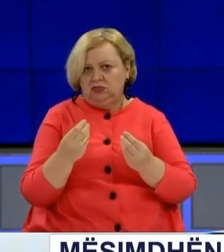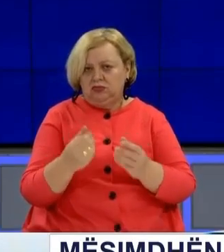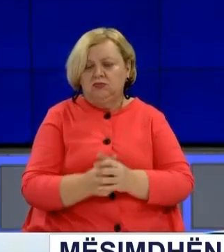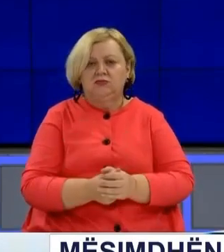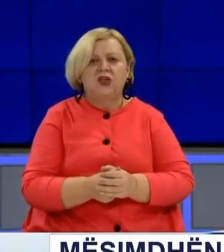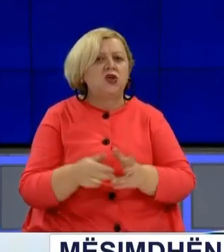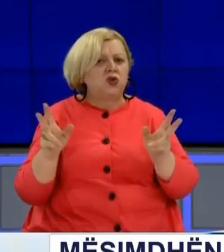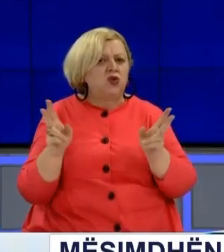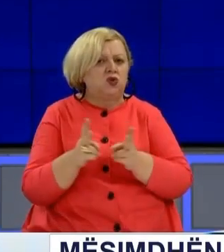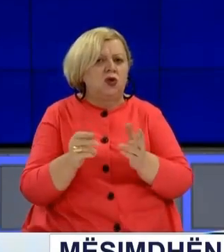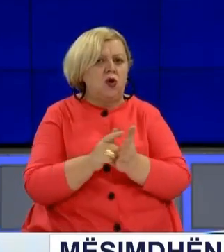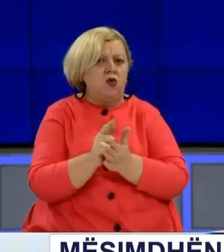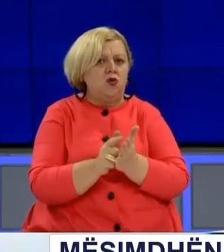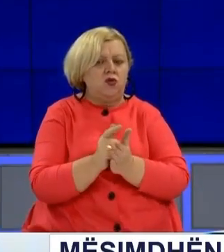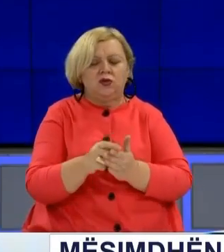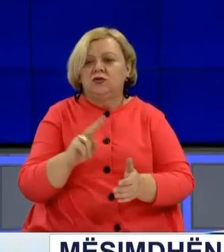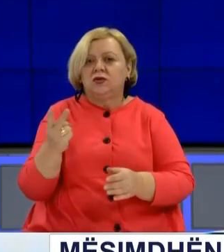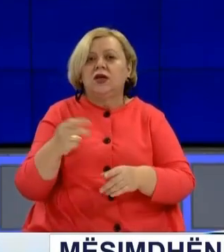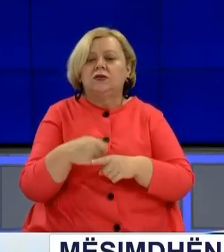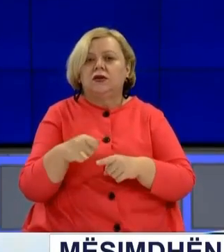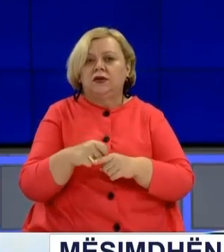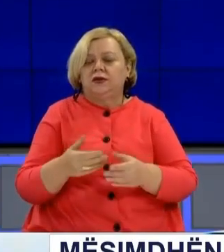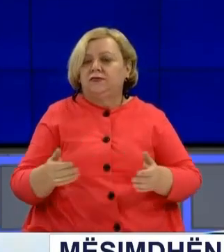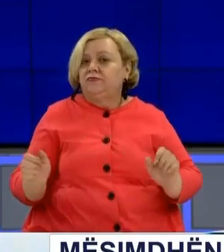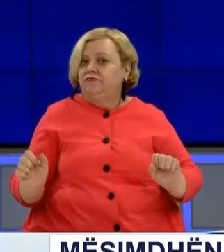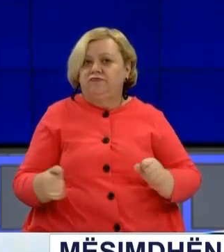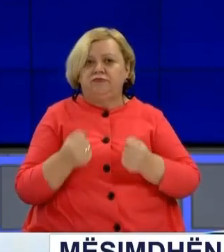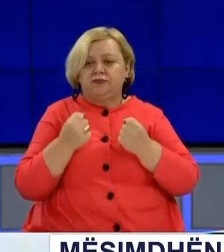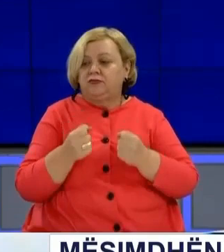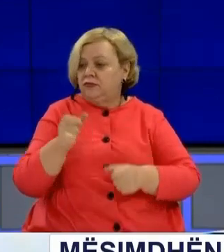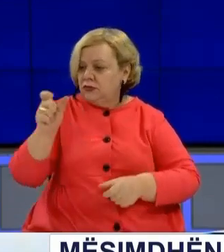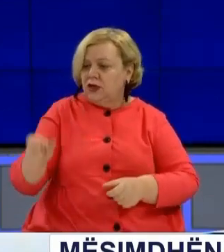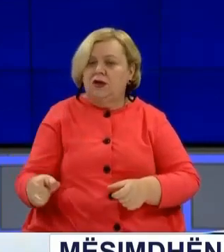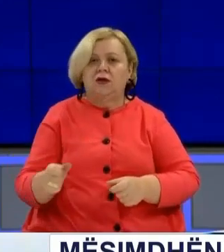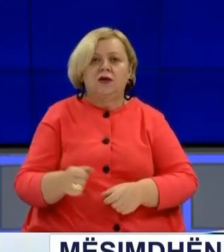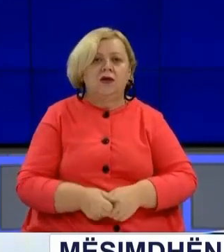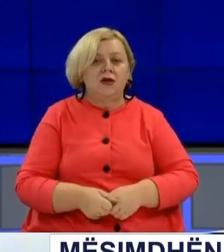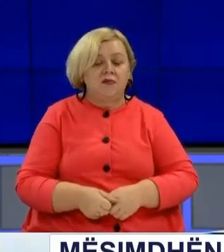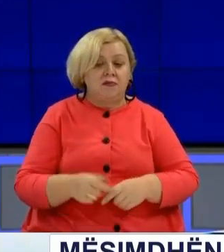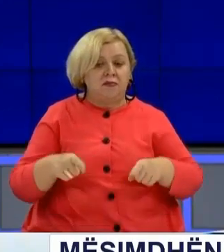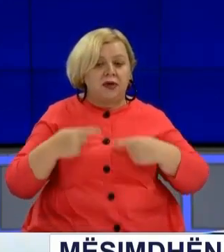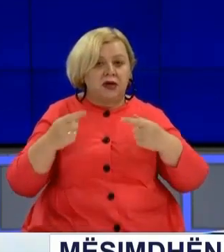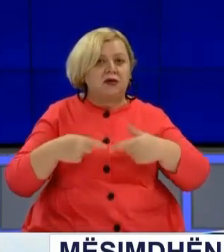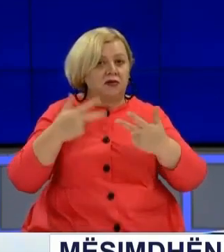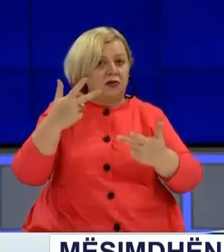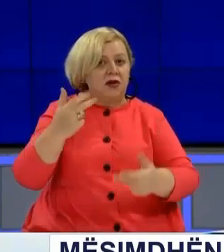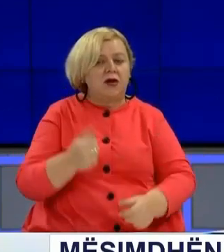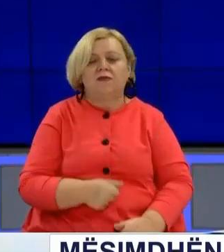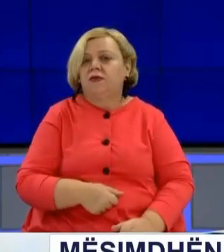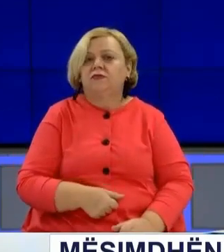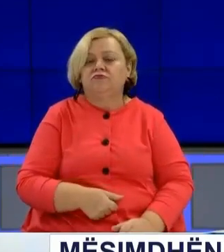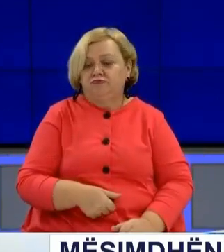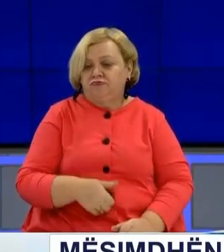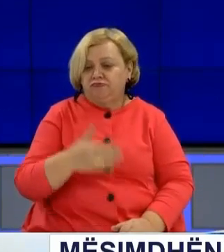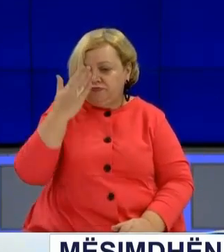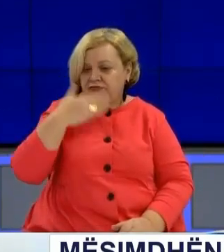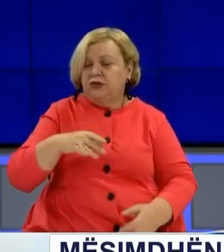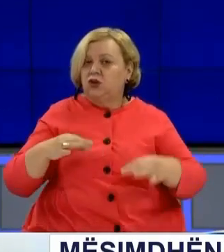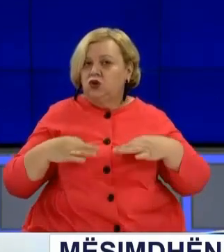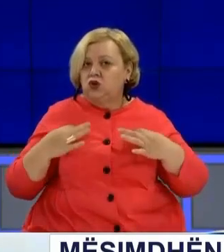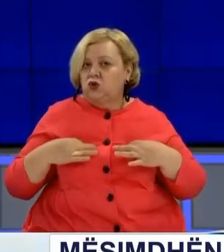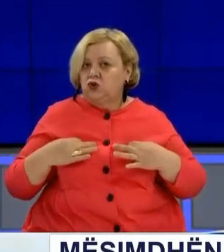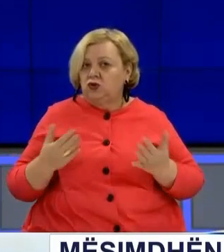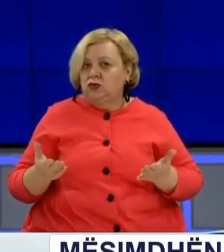përkoshme, nga se zhjelje tjera këtu nuk mund bëhen, sepse këta njerëz uroj që pas trijave, së cilë argu të rikoperohen, të